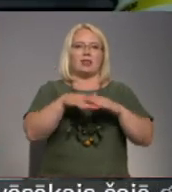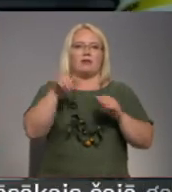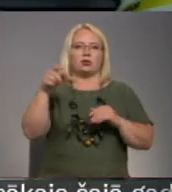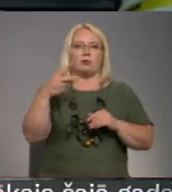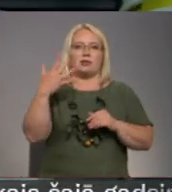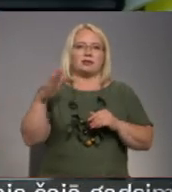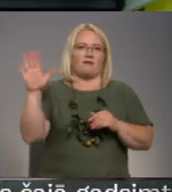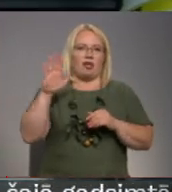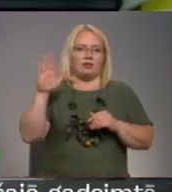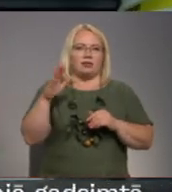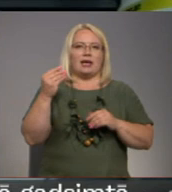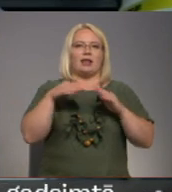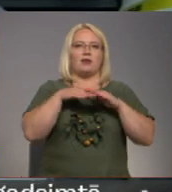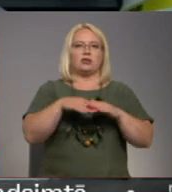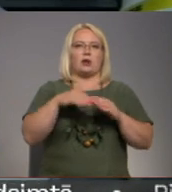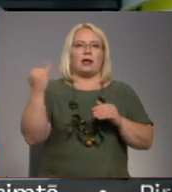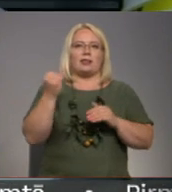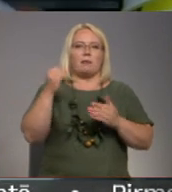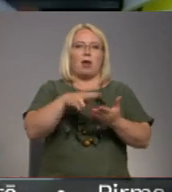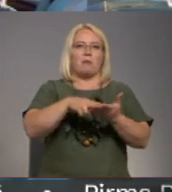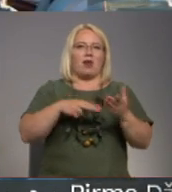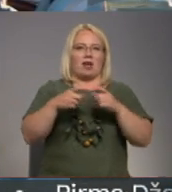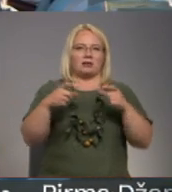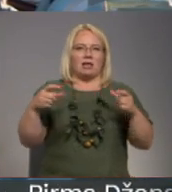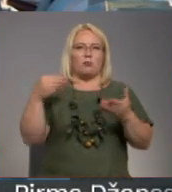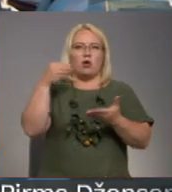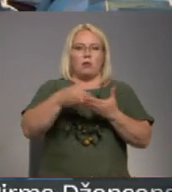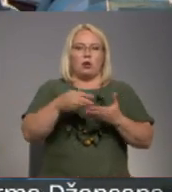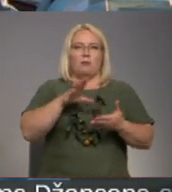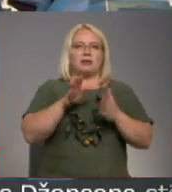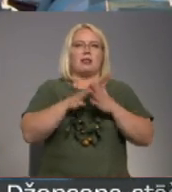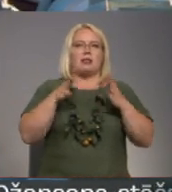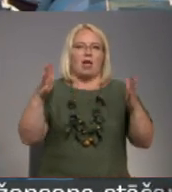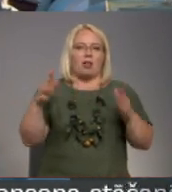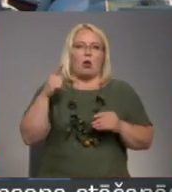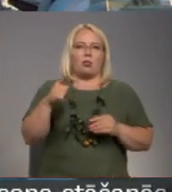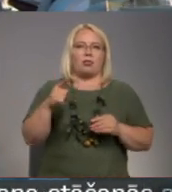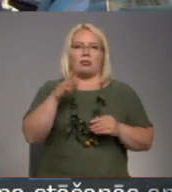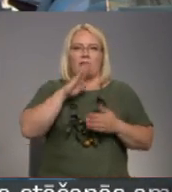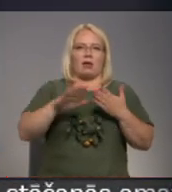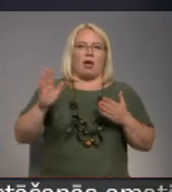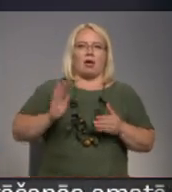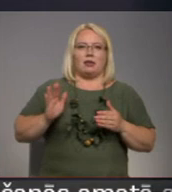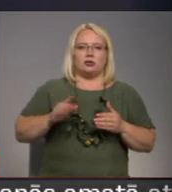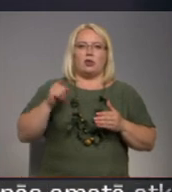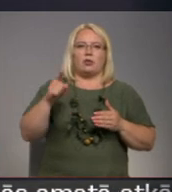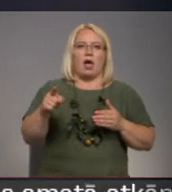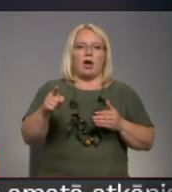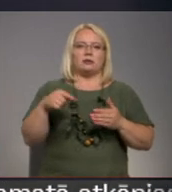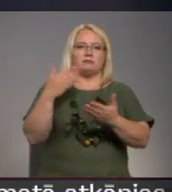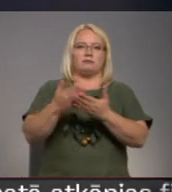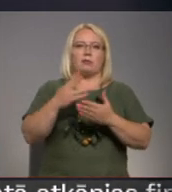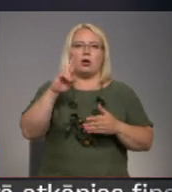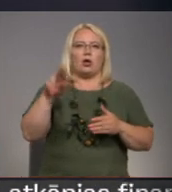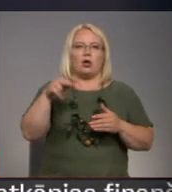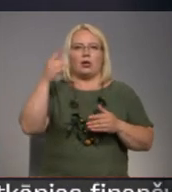Investoru interesi par parādzījumu iepirkumā esot bijusi lielāka nekā gaidīts un tās tik šotko tētas Dublinas biržā. Air Baltic